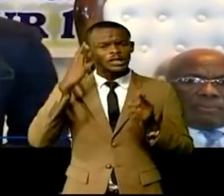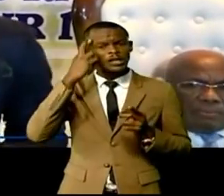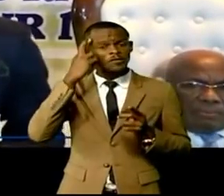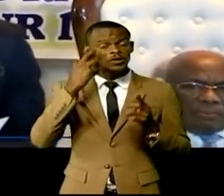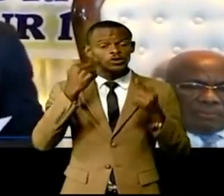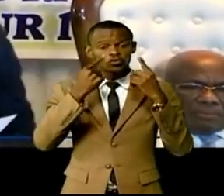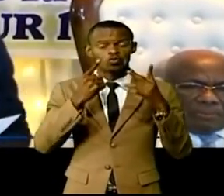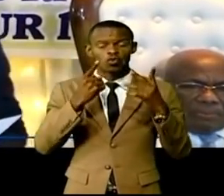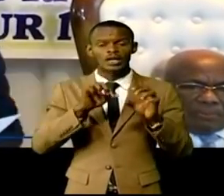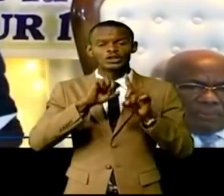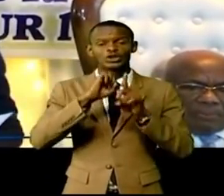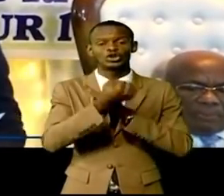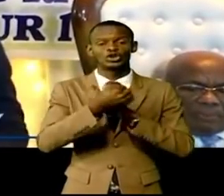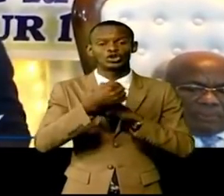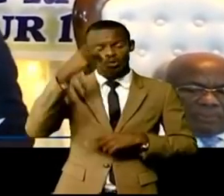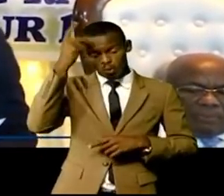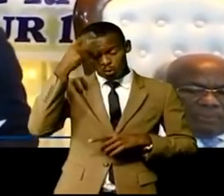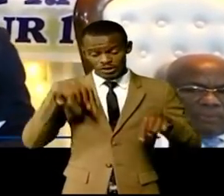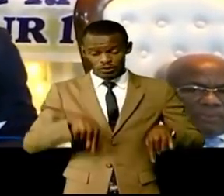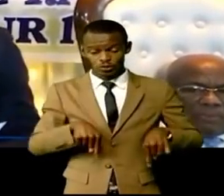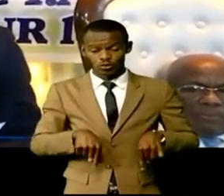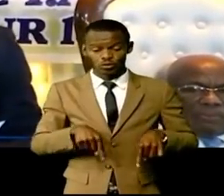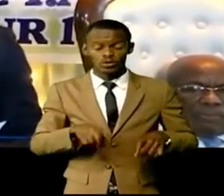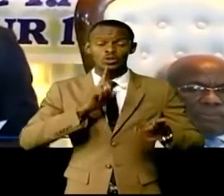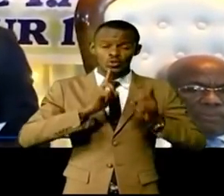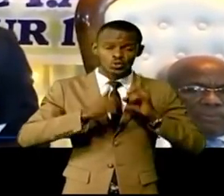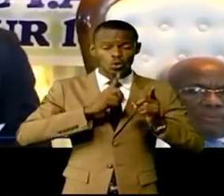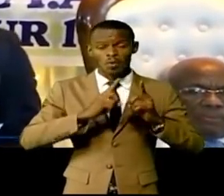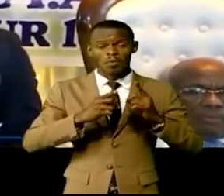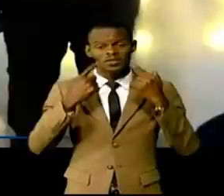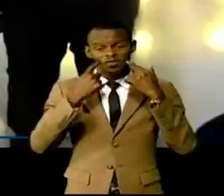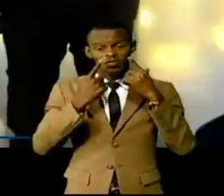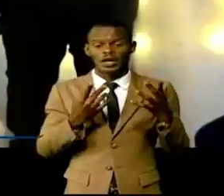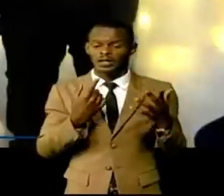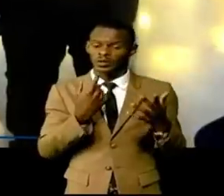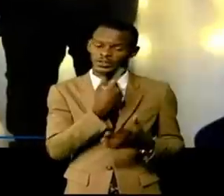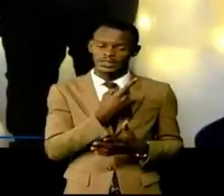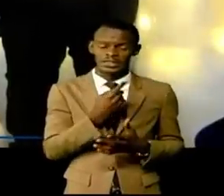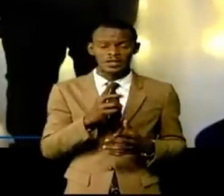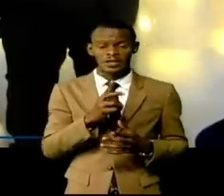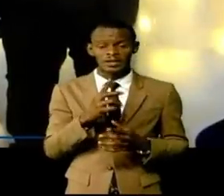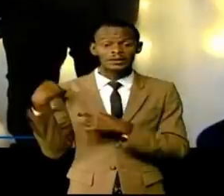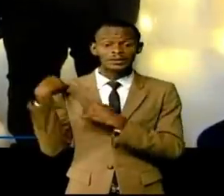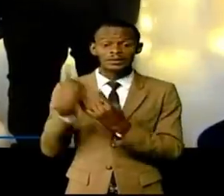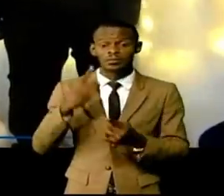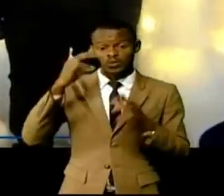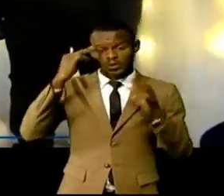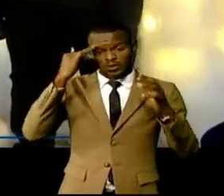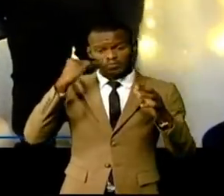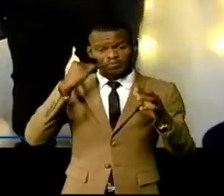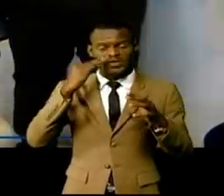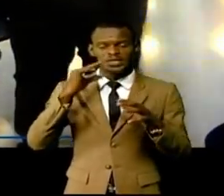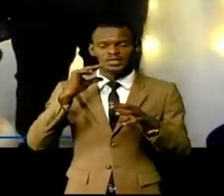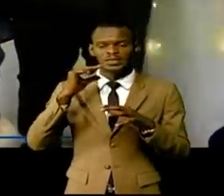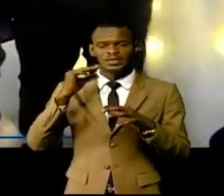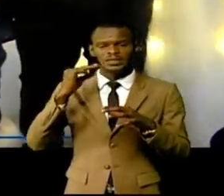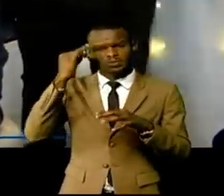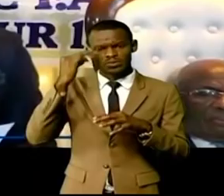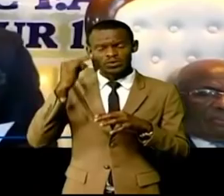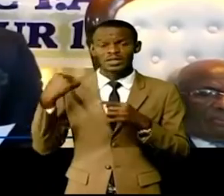leurs. Le PDG croit dur comme frère que depuis l'avènement de son excellence monsieur le président de la République